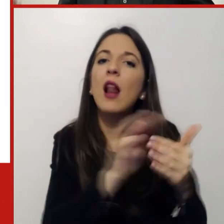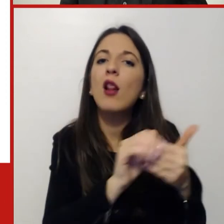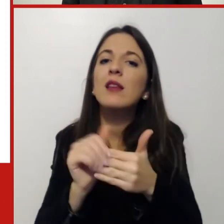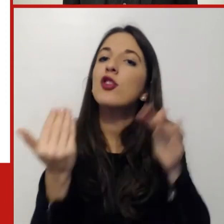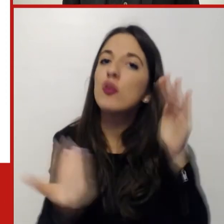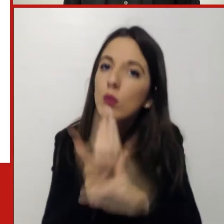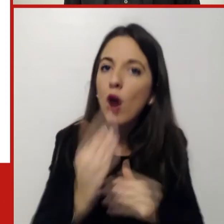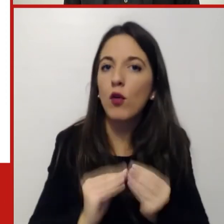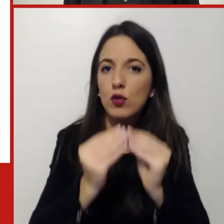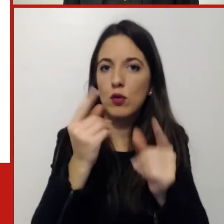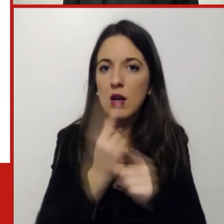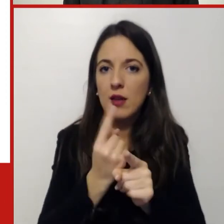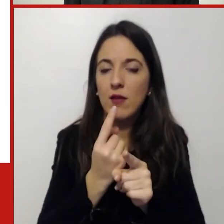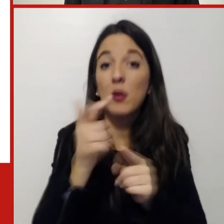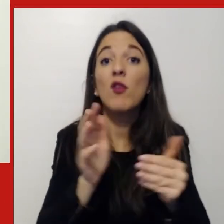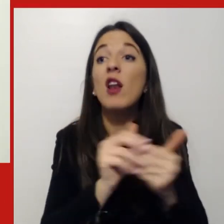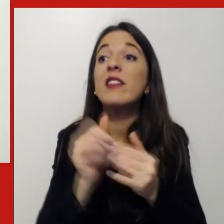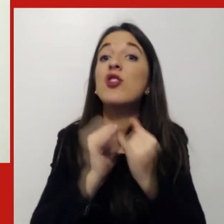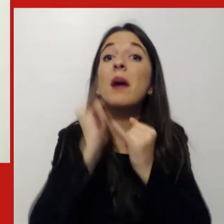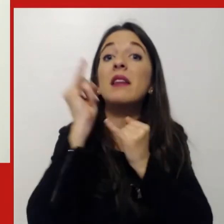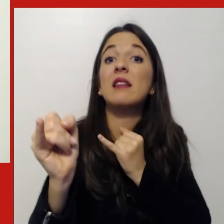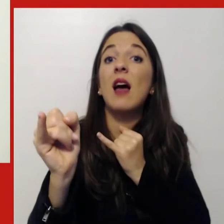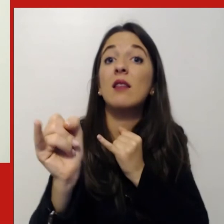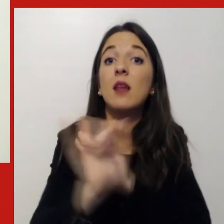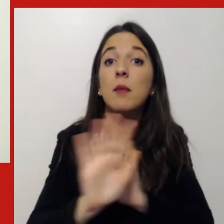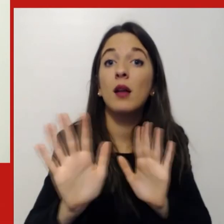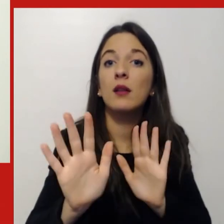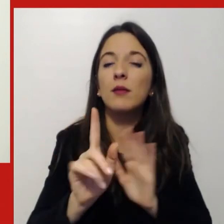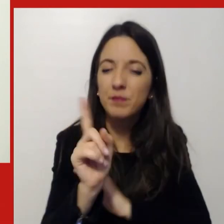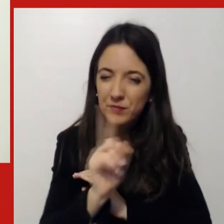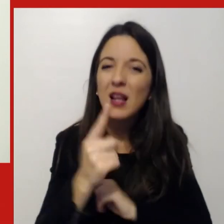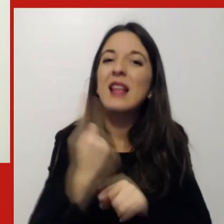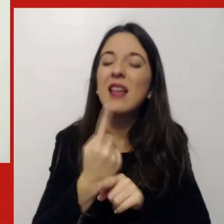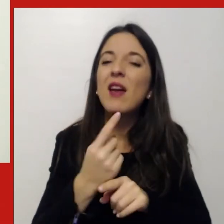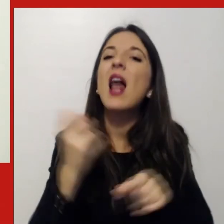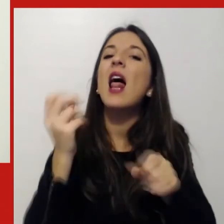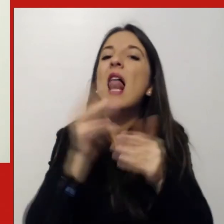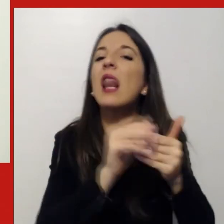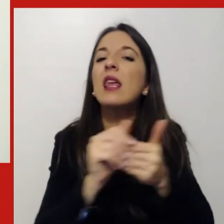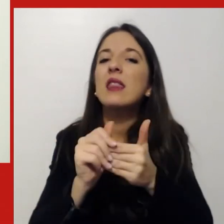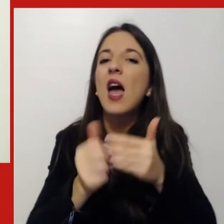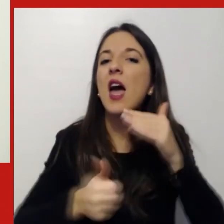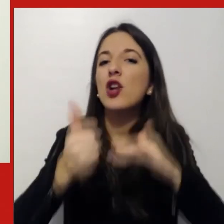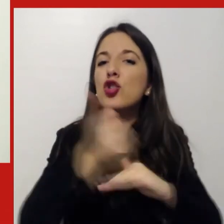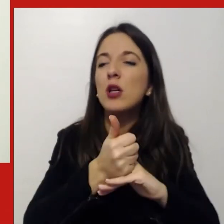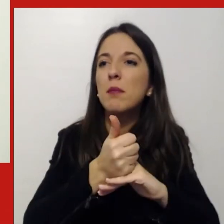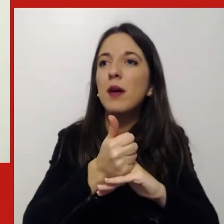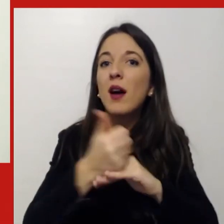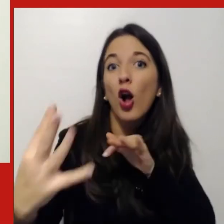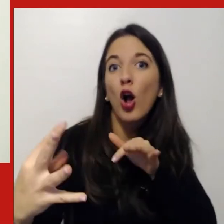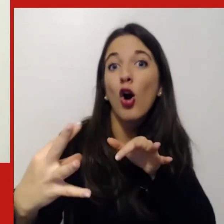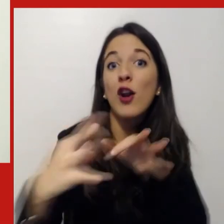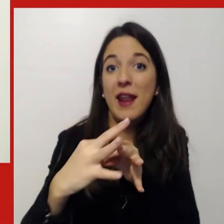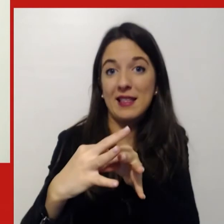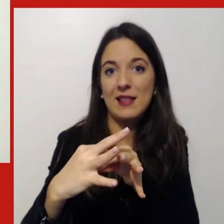distanza deve essere una leadership connessa cioè la tecnologia ci deve aiutare